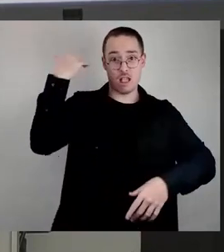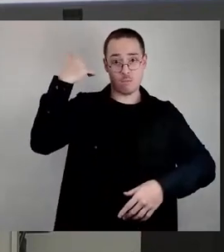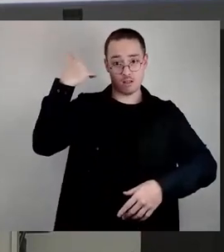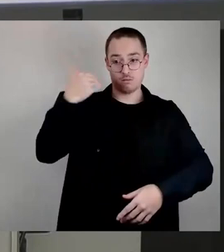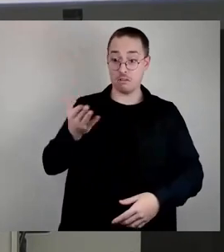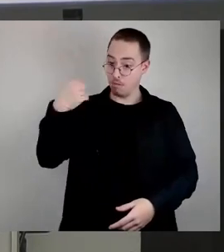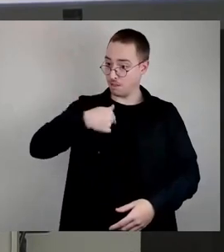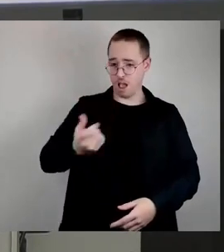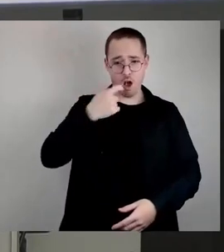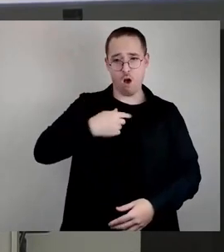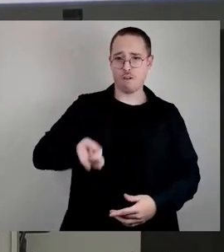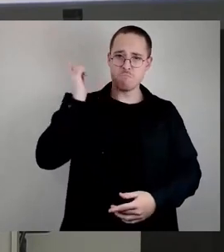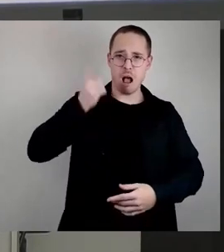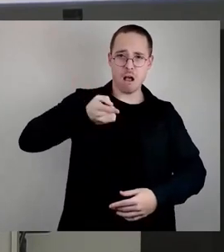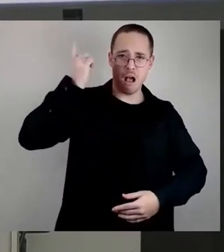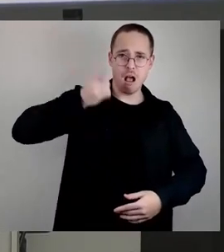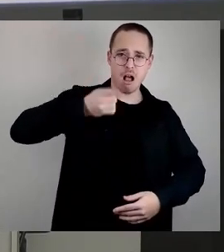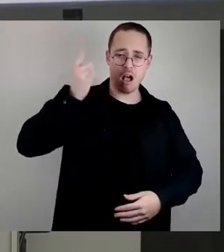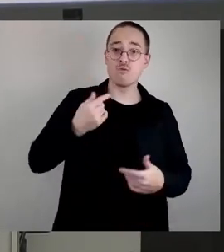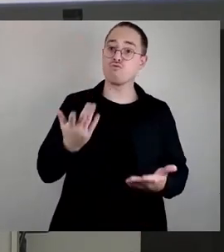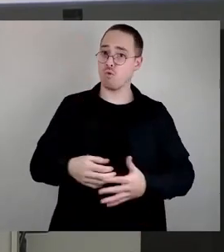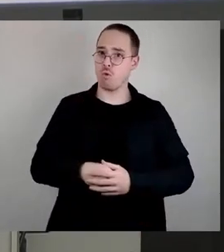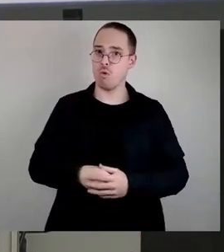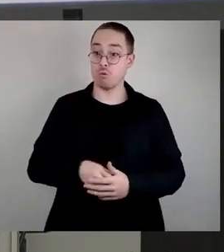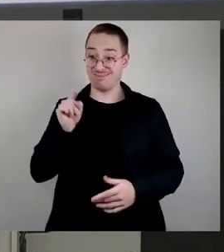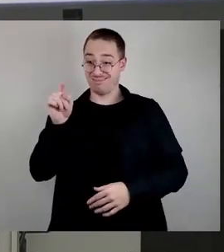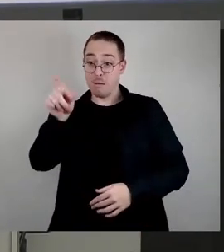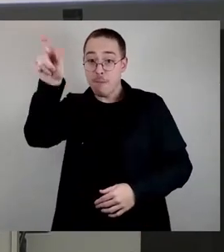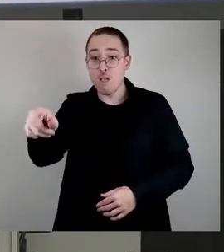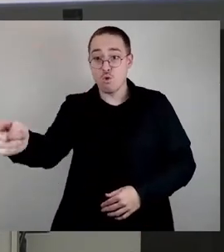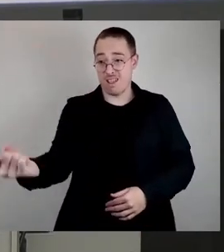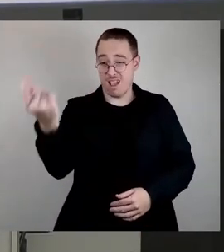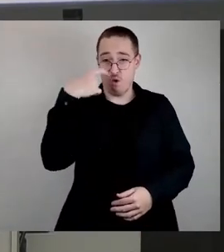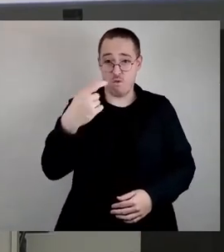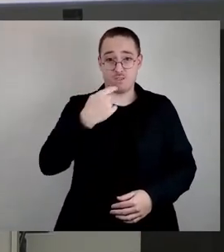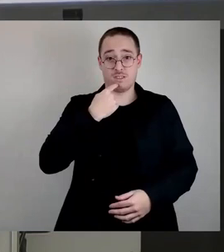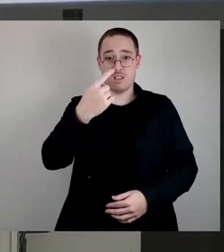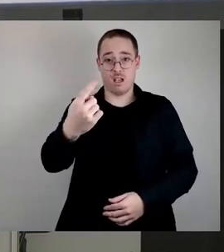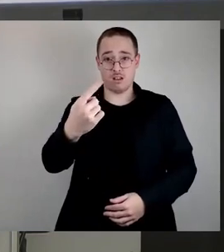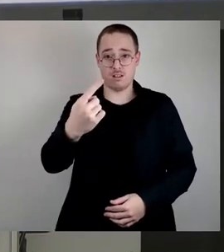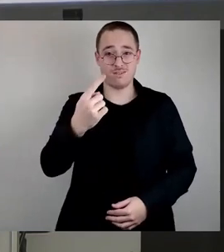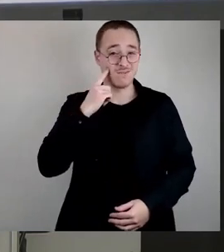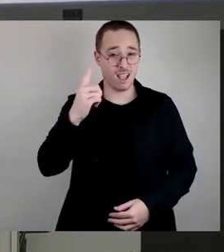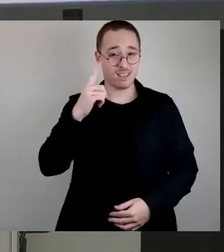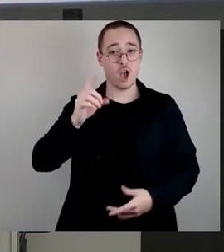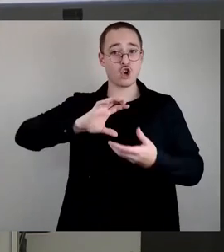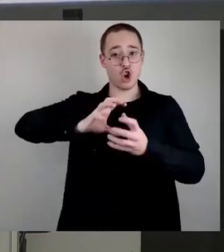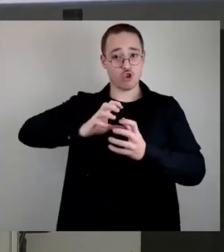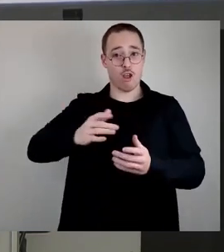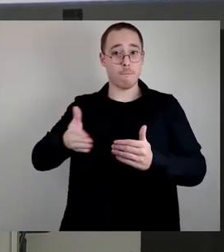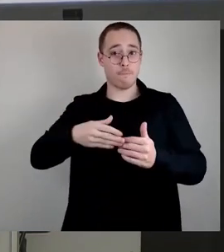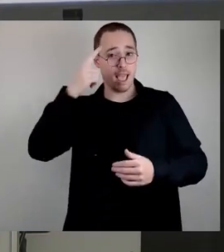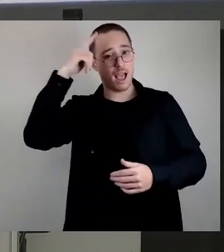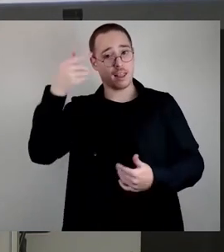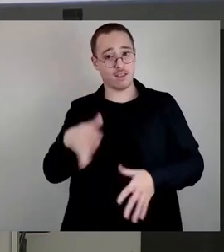Grundschulennotstand. Und Sie persönlich haben zu mir gesagt im Kölscher Beirat, nö, also